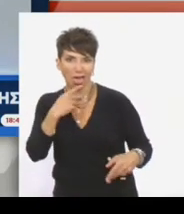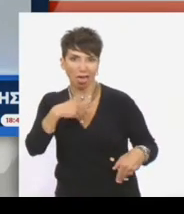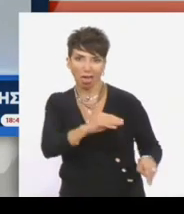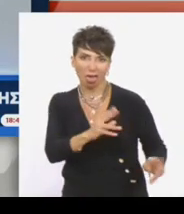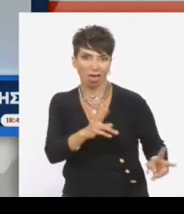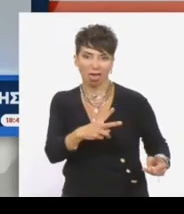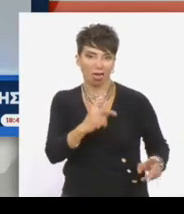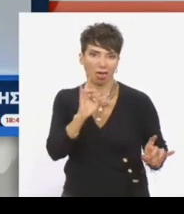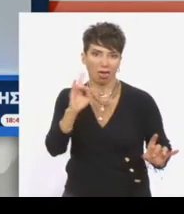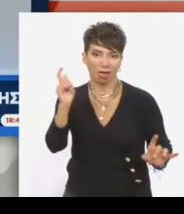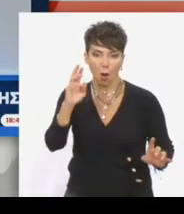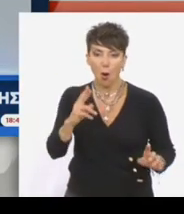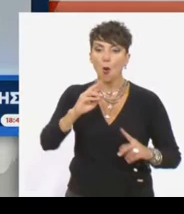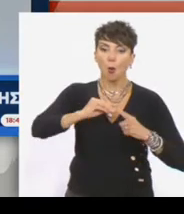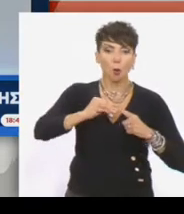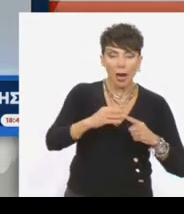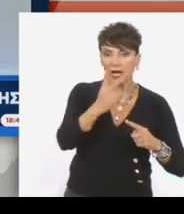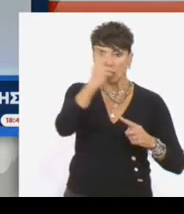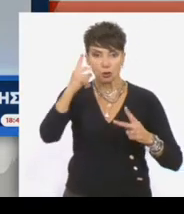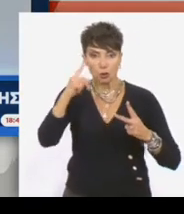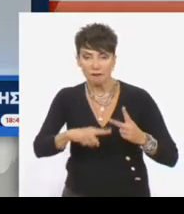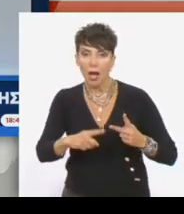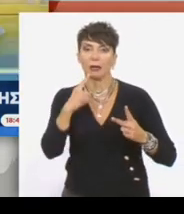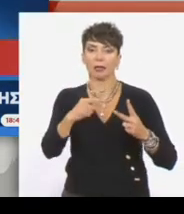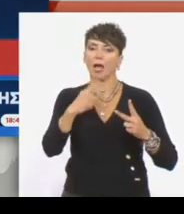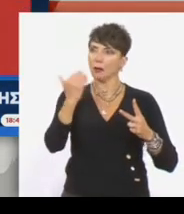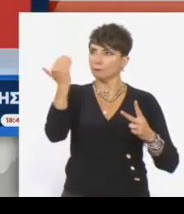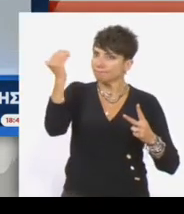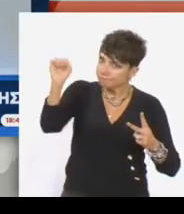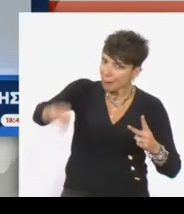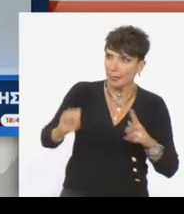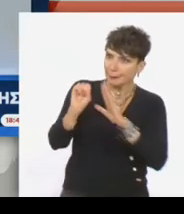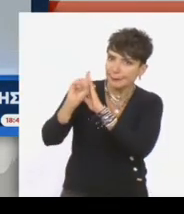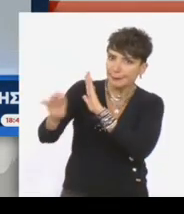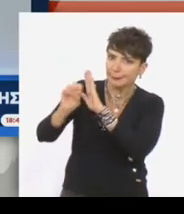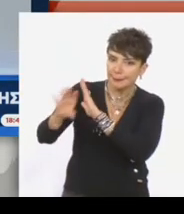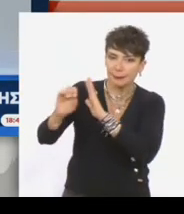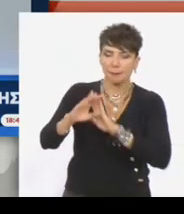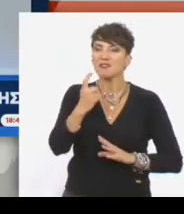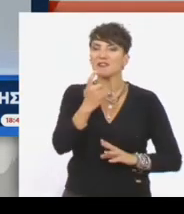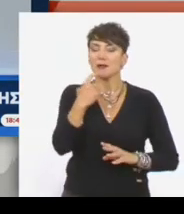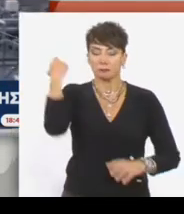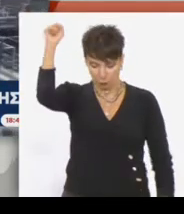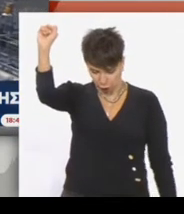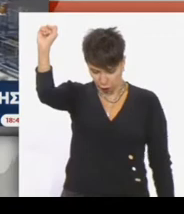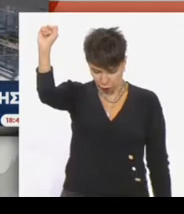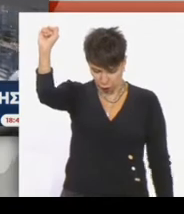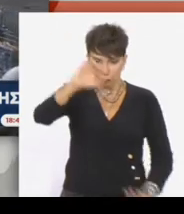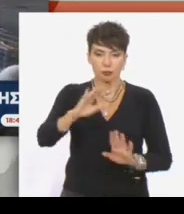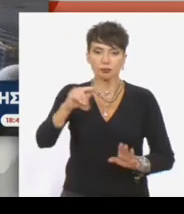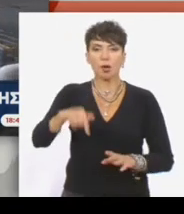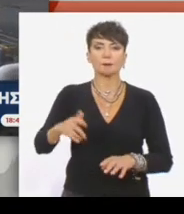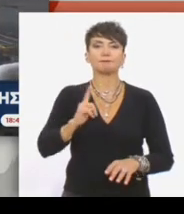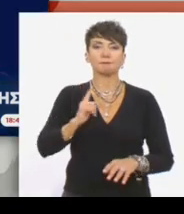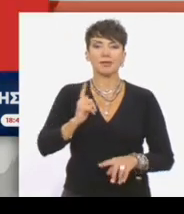Ουγγάρια και Σλοβακία δείχνουν διατεθειμένες να πληρώσουν στην Γκάσπρο Μπάνκ ενώ ένα αξεκάθαρο όχι έχει πει η Φινλανδία. Στάση αναμονής